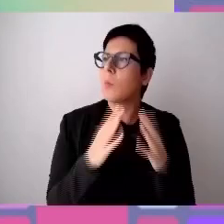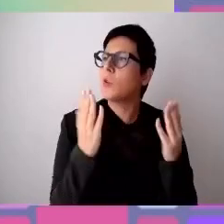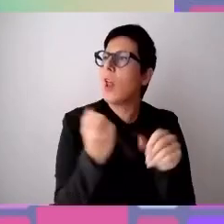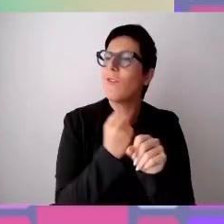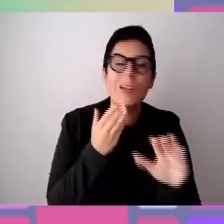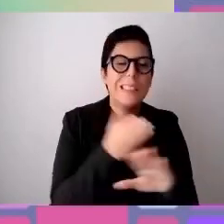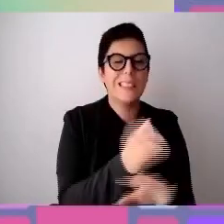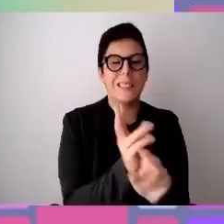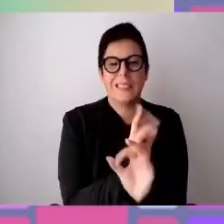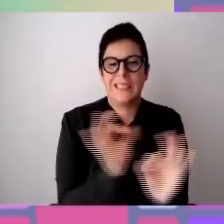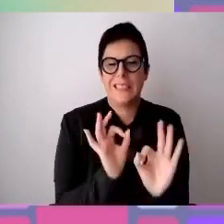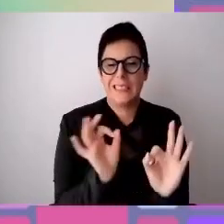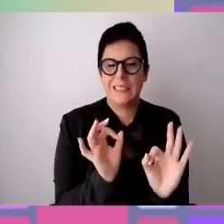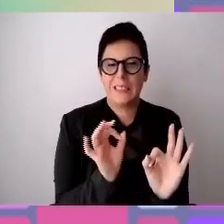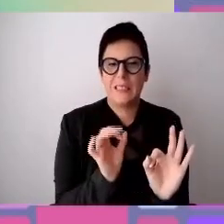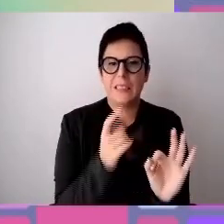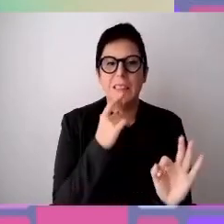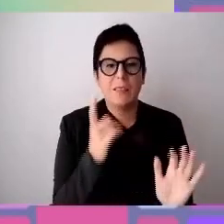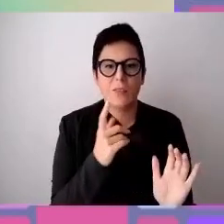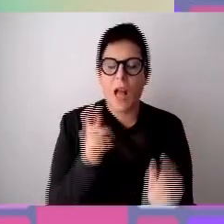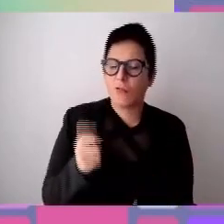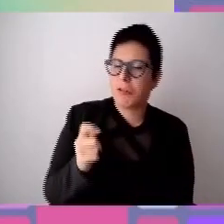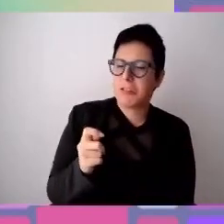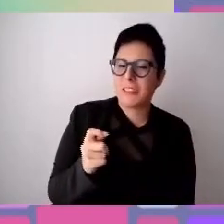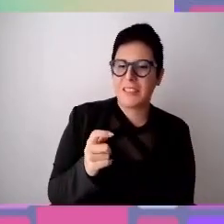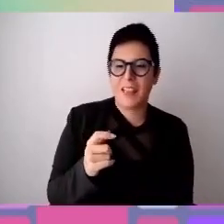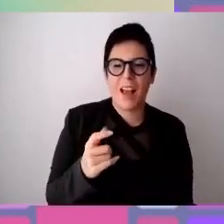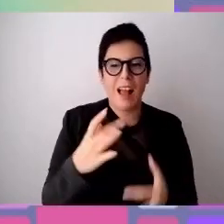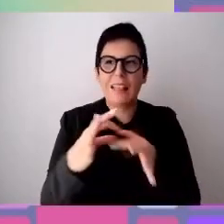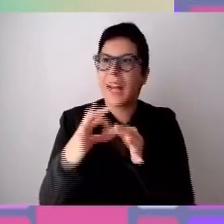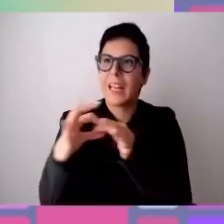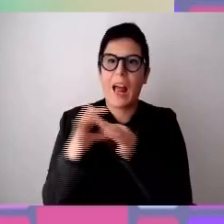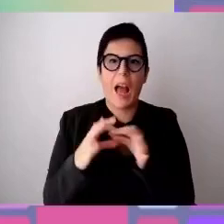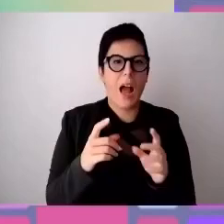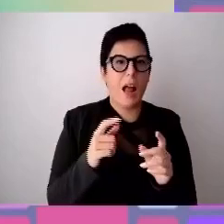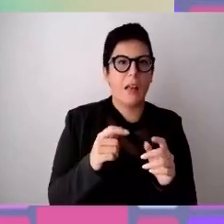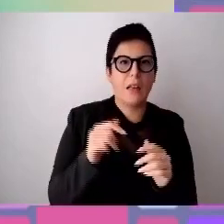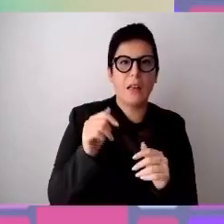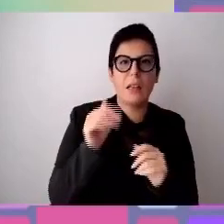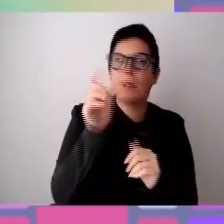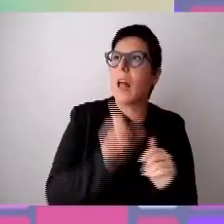affacciano alle agenzie interinali del territorio nazionale, ma anche